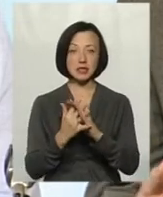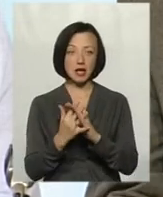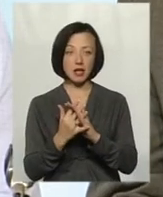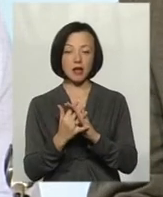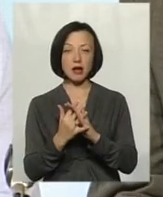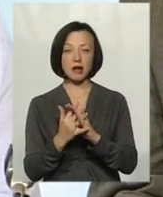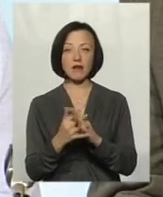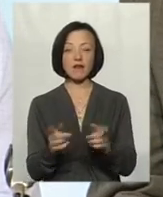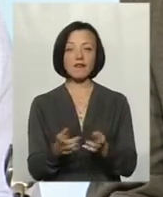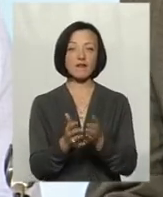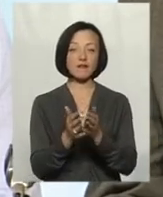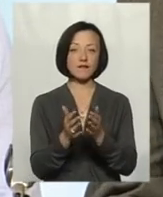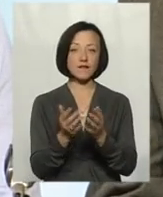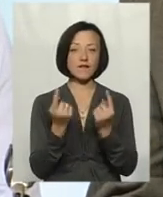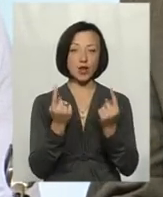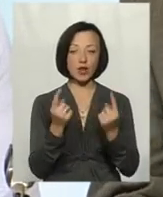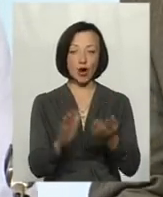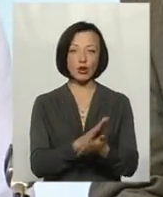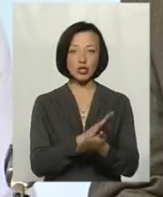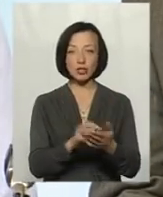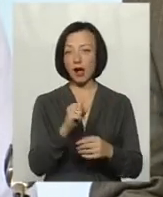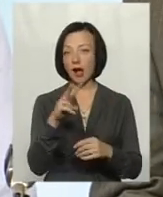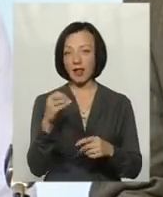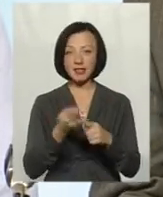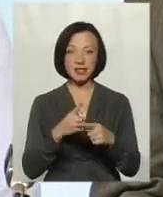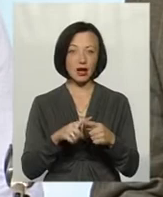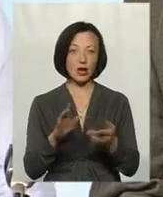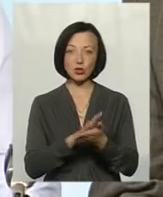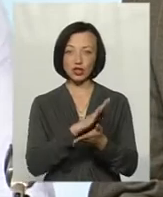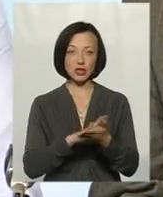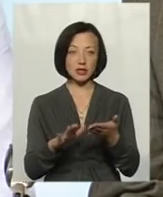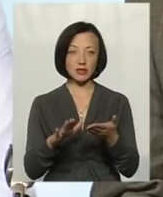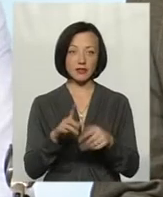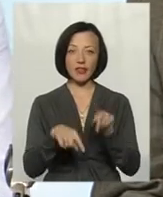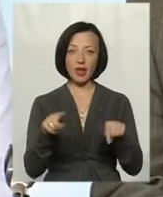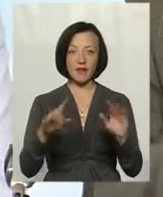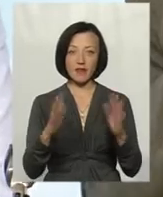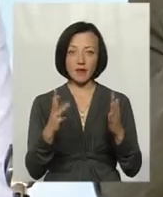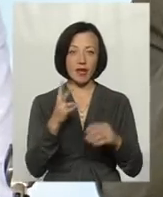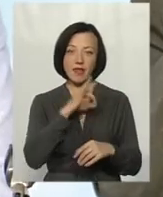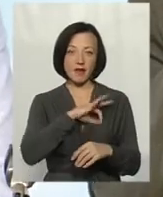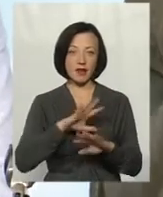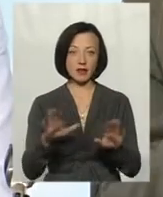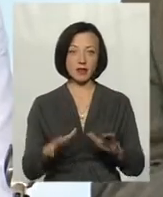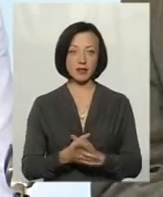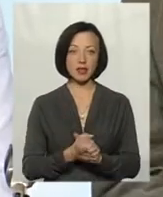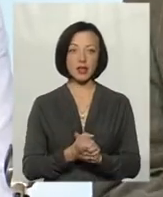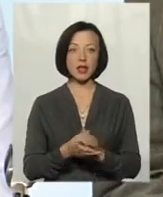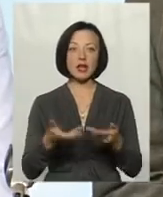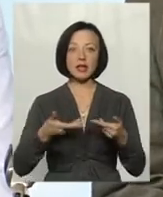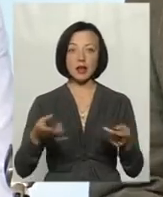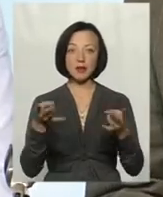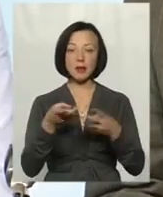проходить велику очистку, але ця очистка в деяких випадках неефективна. Тож нам треба